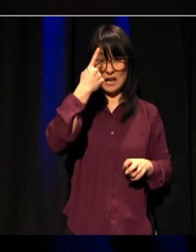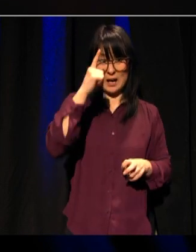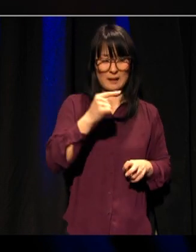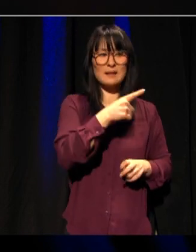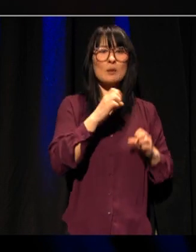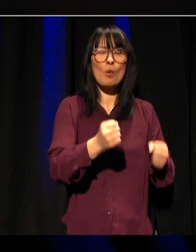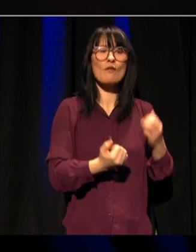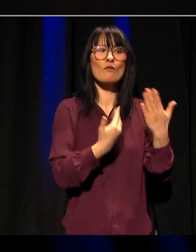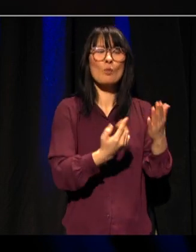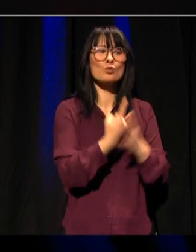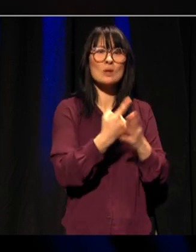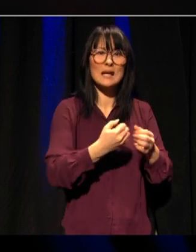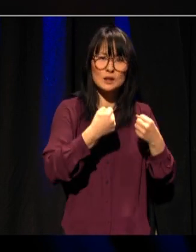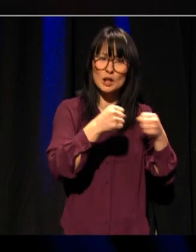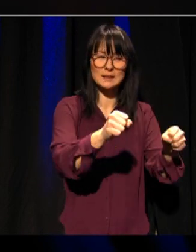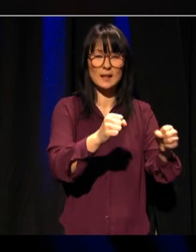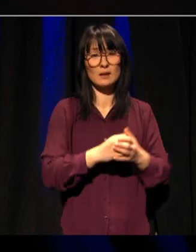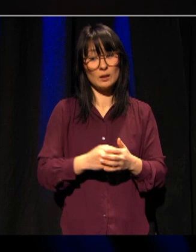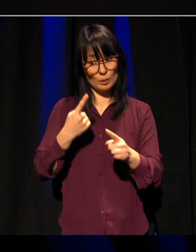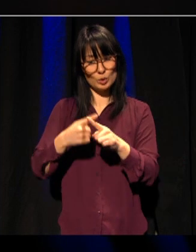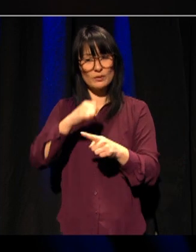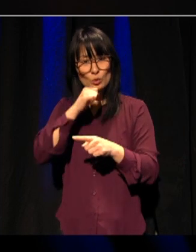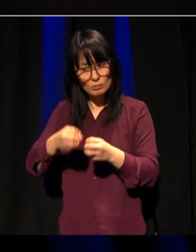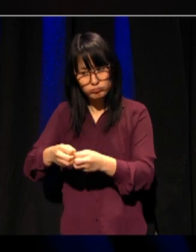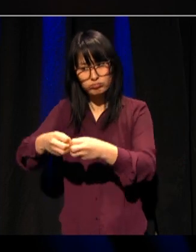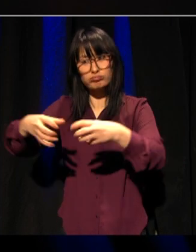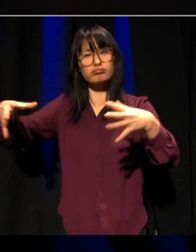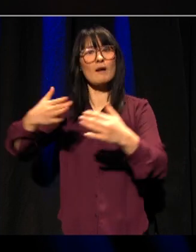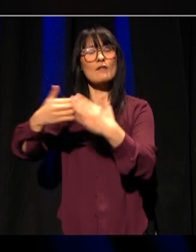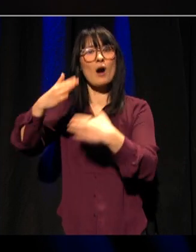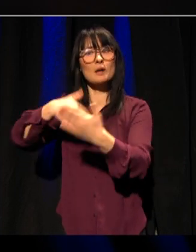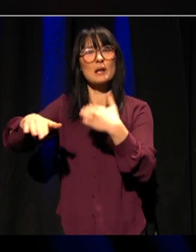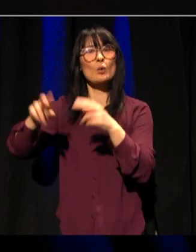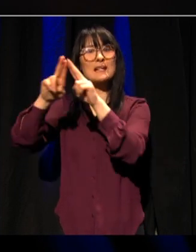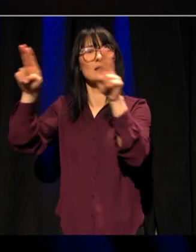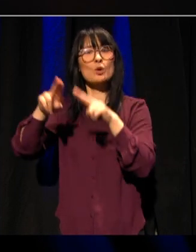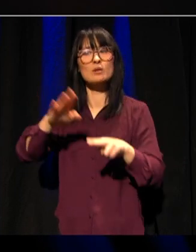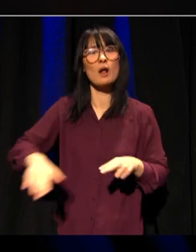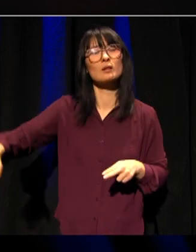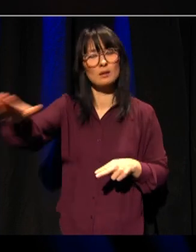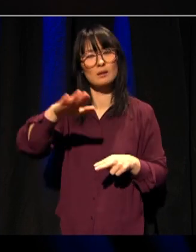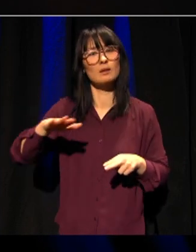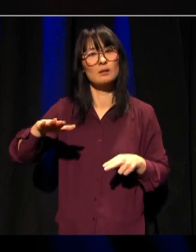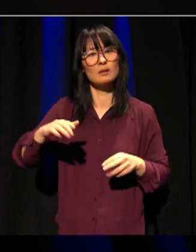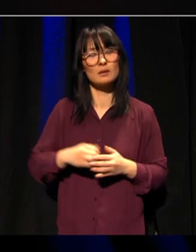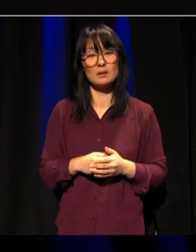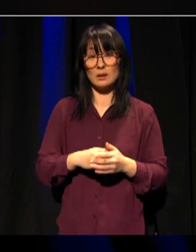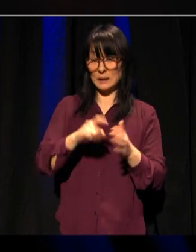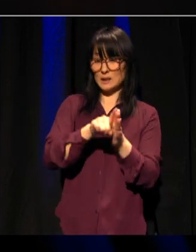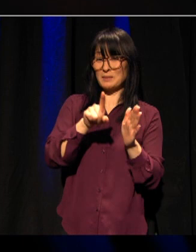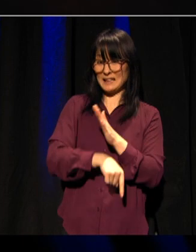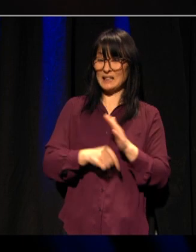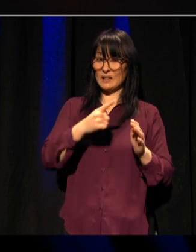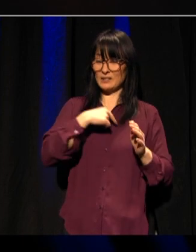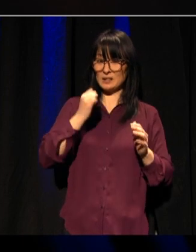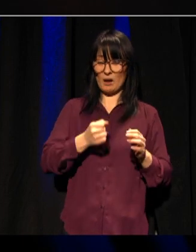satse og dyrke frem fagmiljøer i den internasjonale forskningsfronten. Samtidig skal vi jobbe med